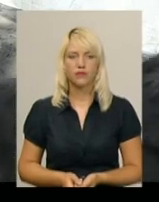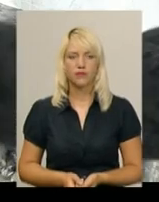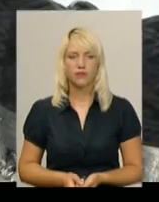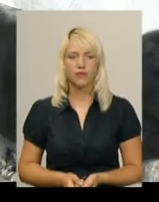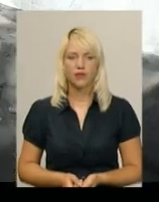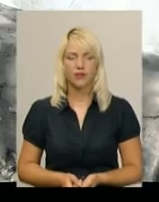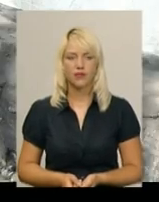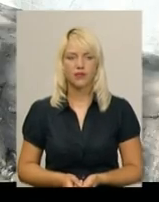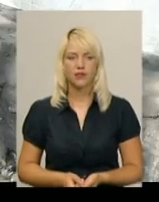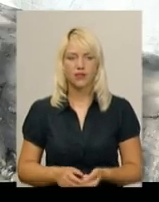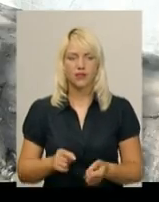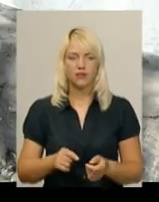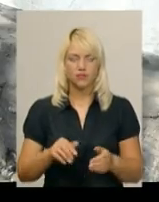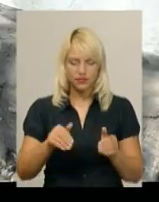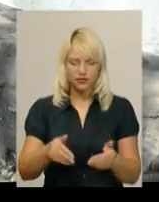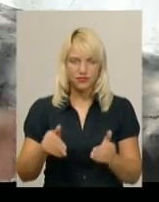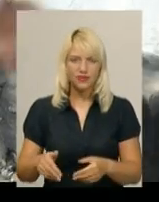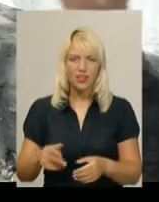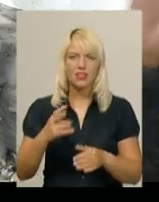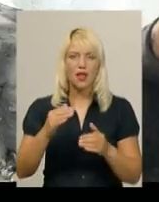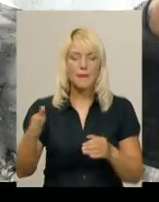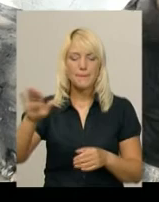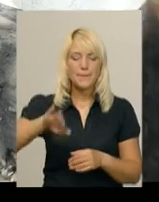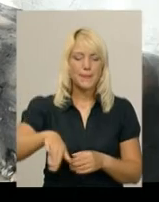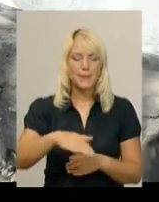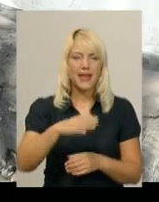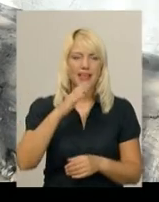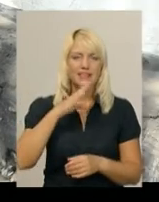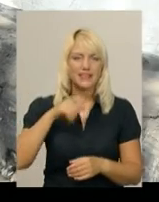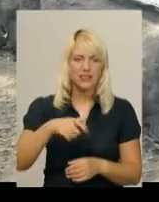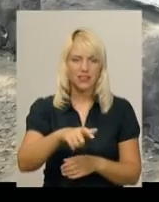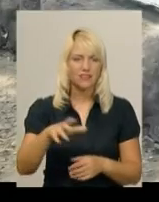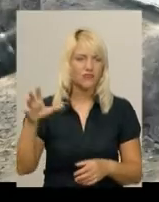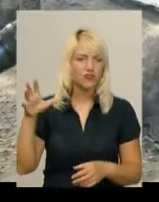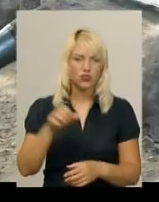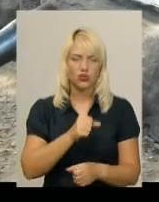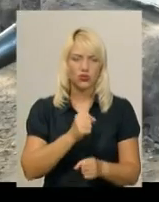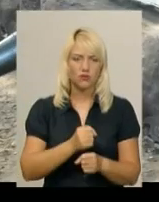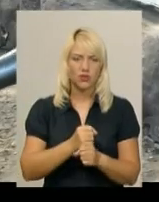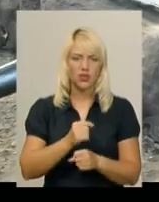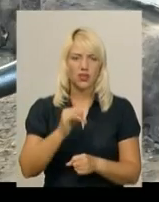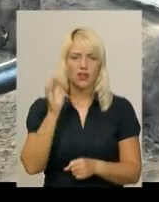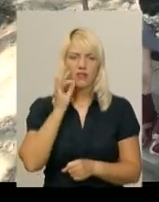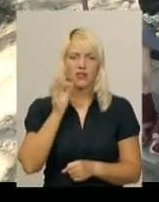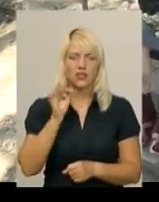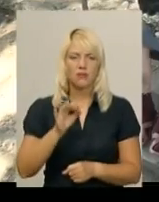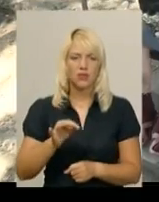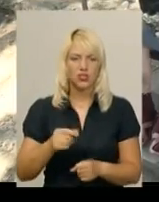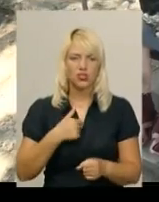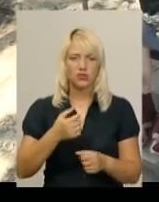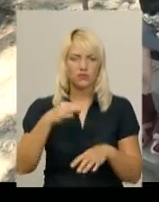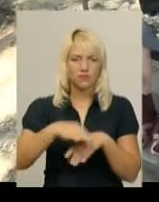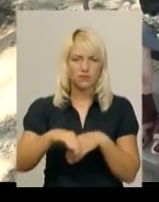Товсіщадерів на березі. Що робила. В Німеччину не пішла. На